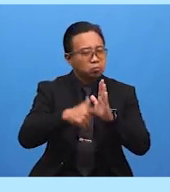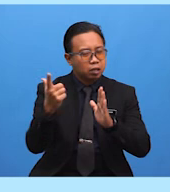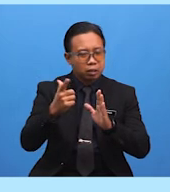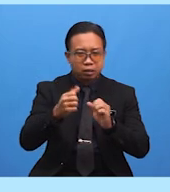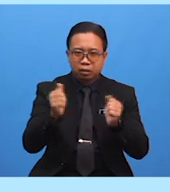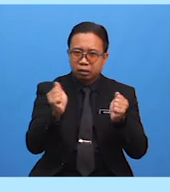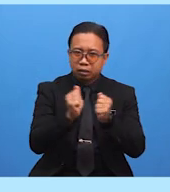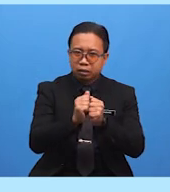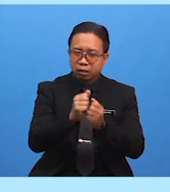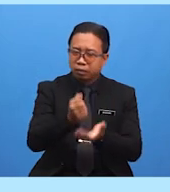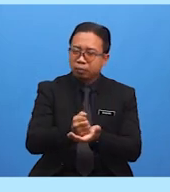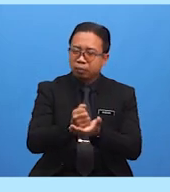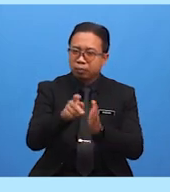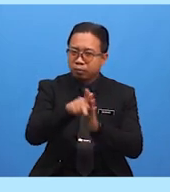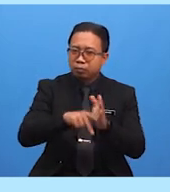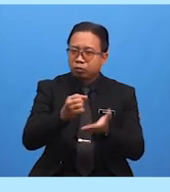pertolonganmu